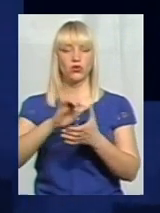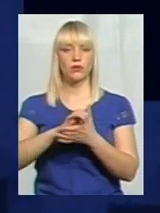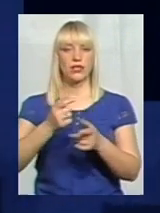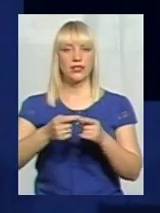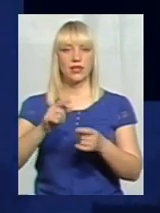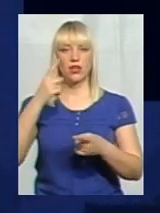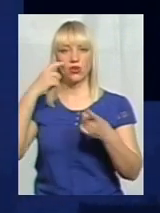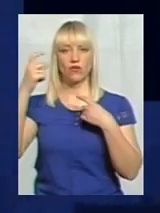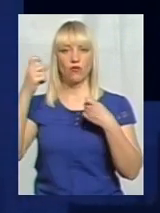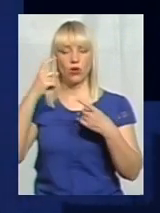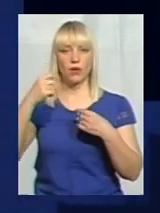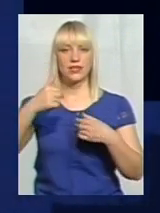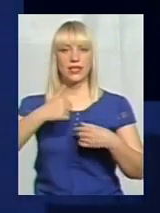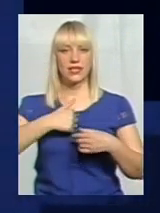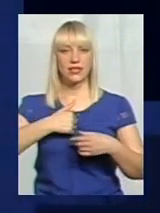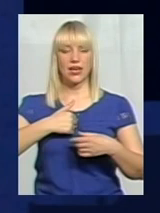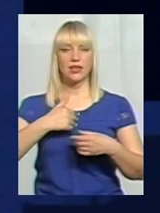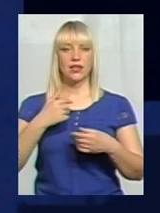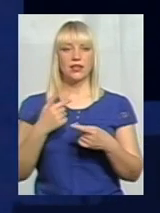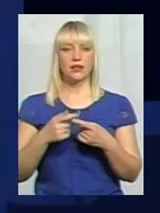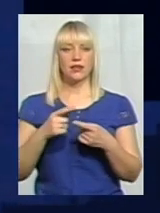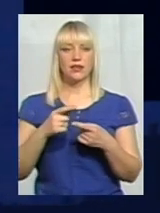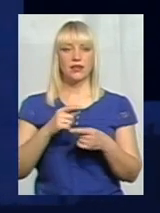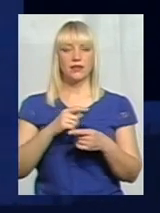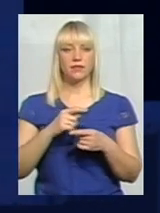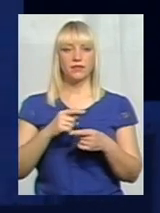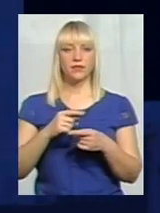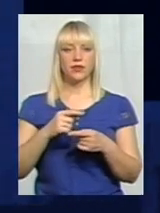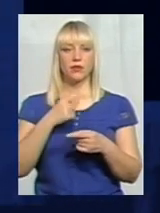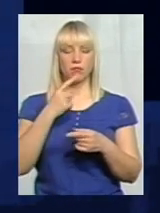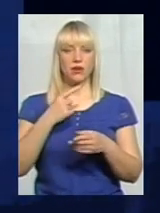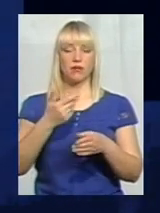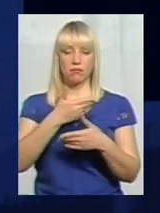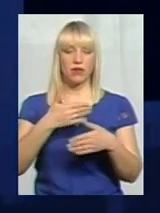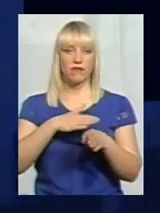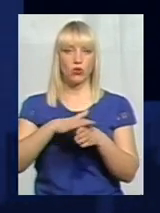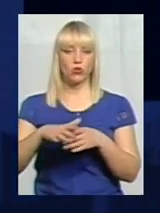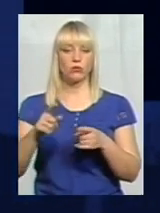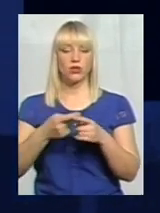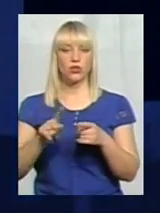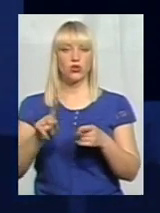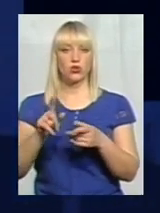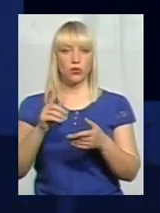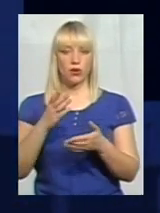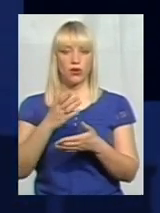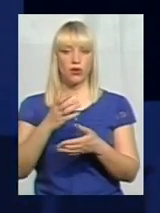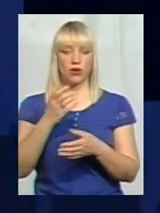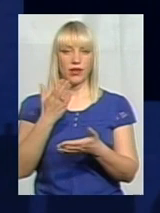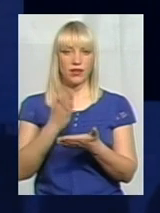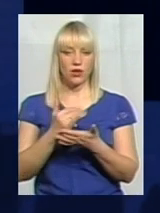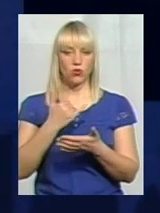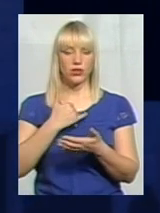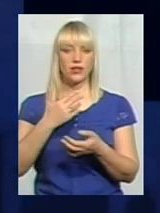інформацією. Я не вважаю, що ми щось робимо неправильно, але поки ми реєструємо все те, що у нас є. Я і мій сіловік не зареєстровані